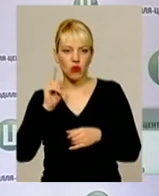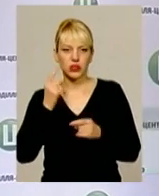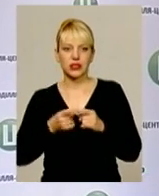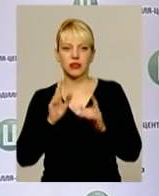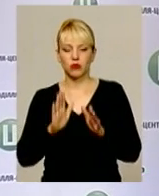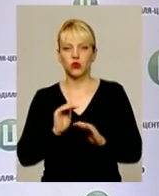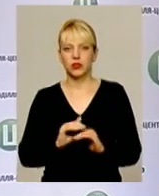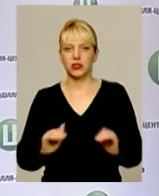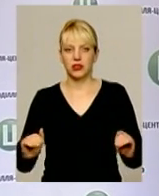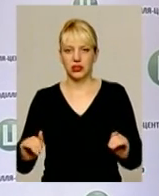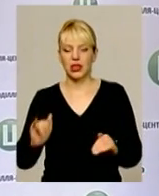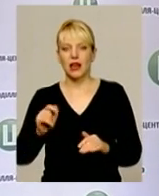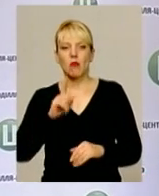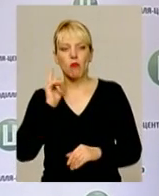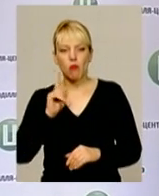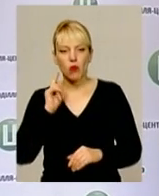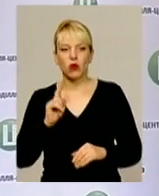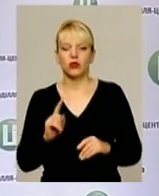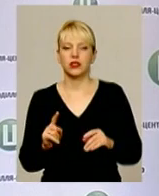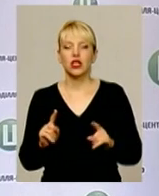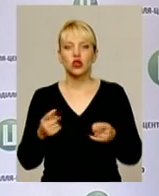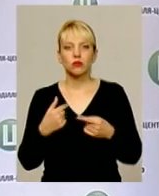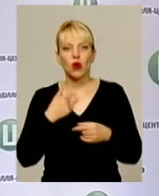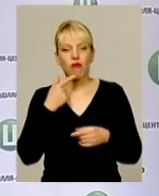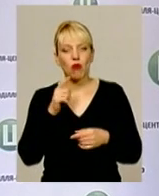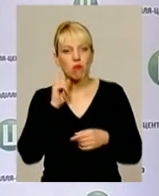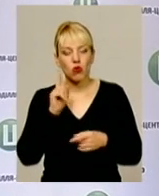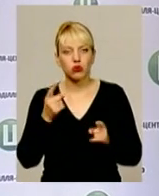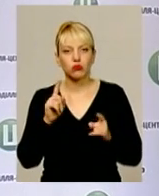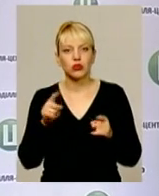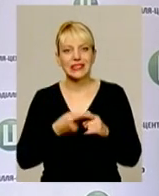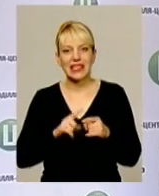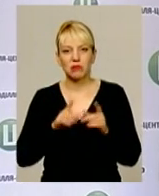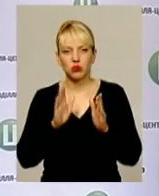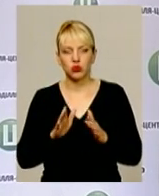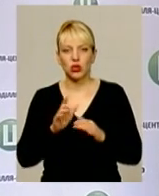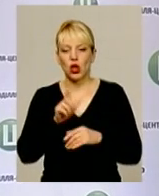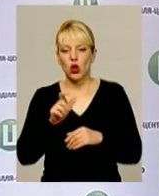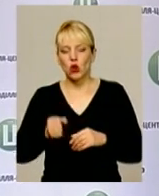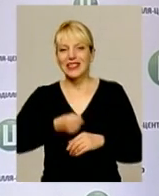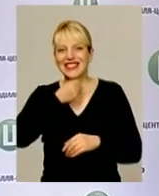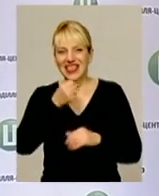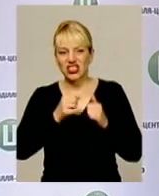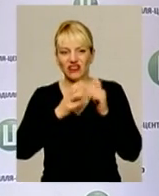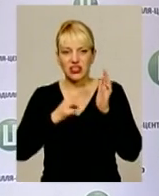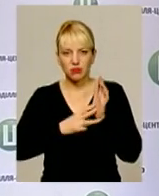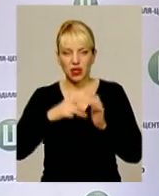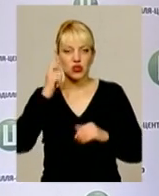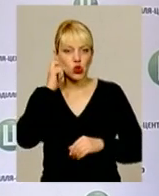дітки та молодь. Чому ми говоримо молодь? Тому що це будуть люди і старше 18 років.